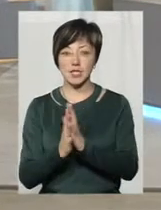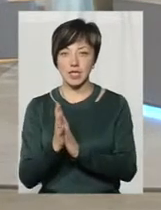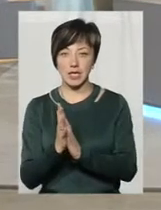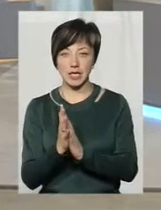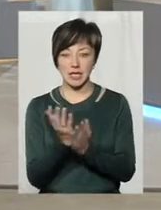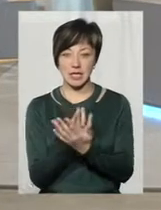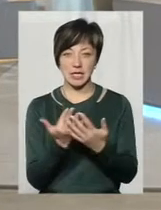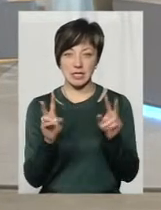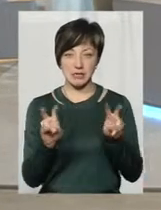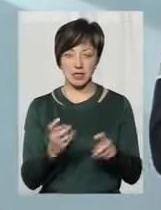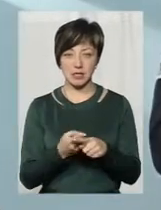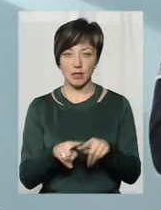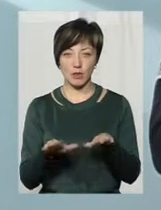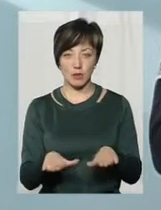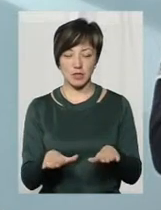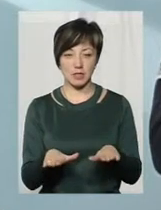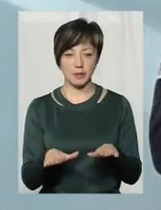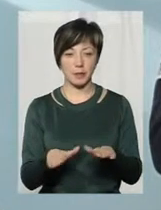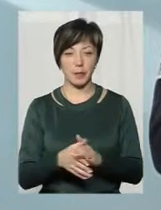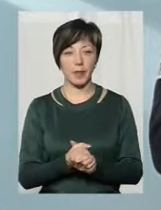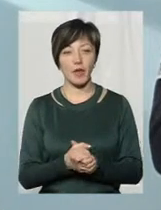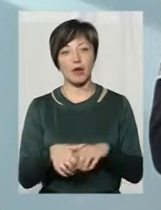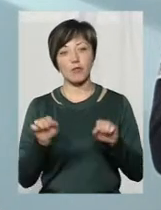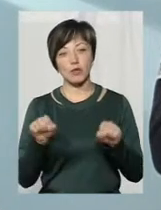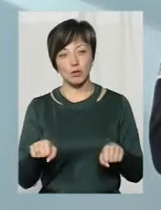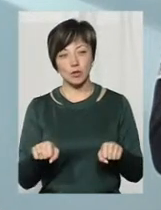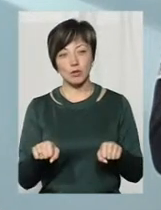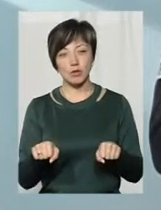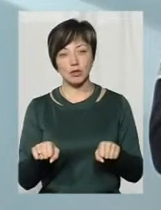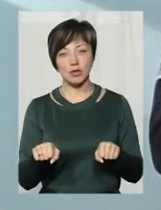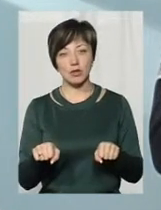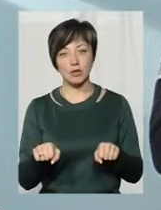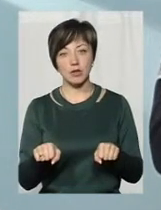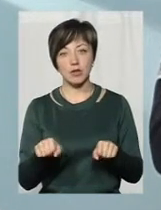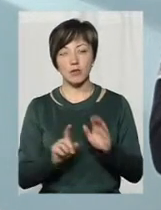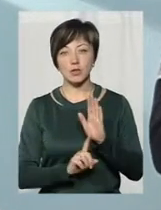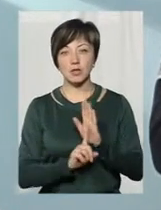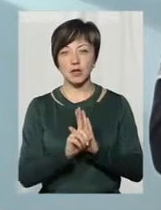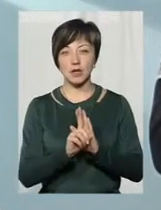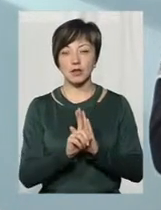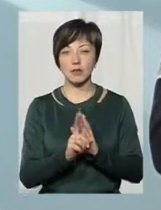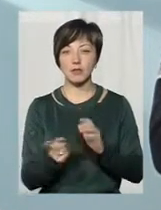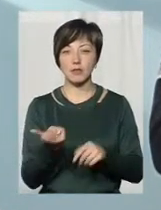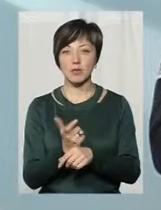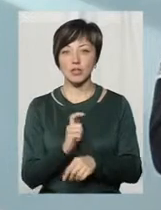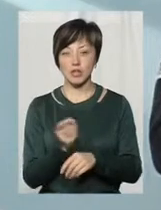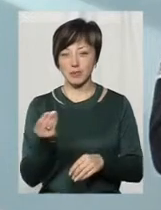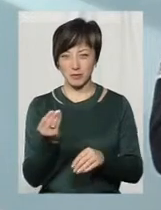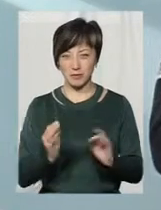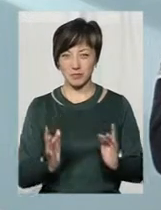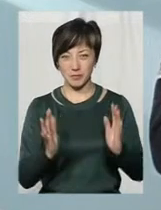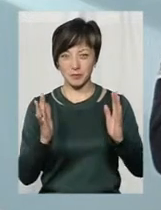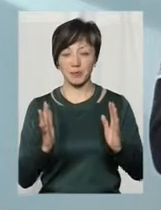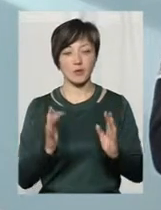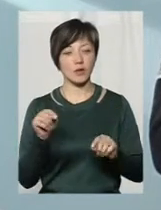даної місцини. Тобто, можуть прийти більше злаки по периферії. А тут